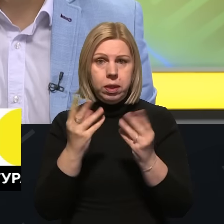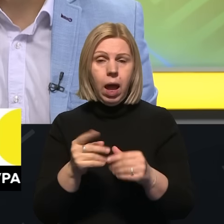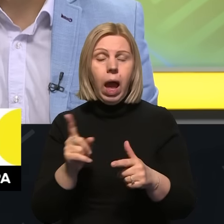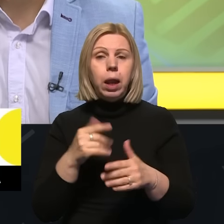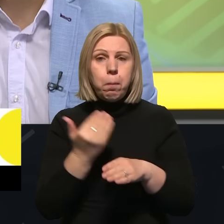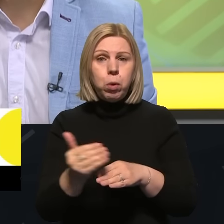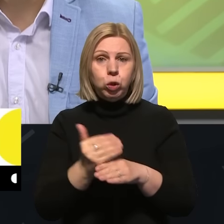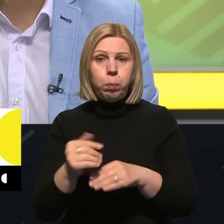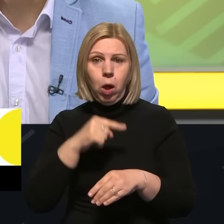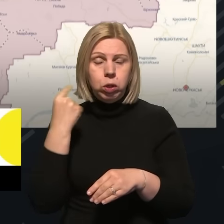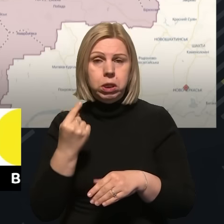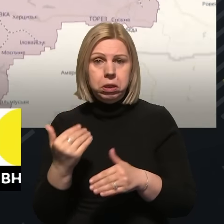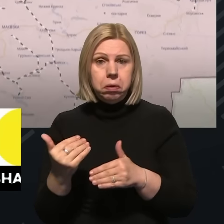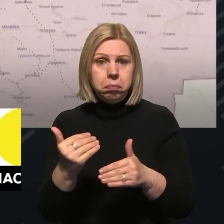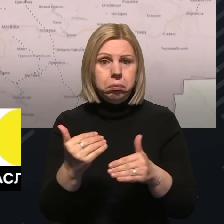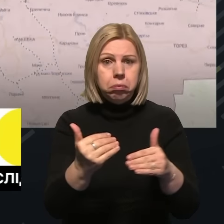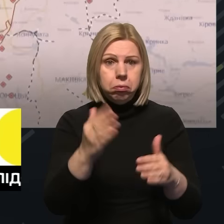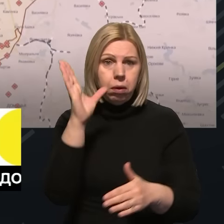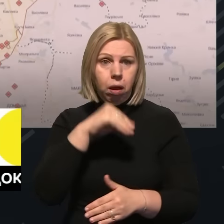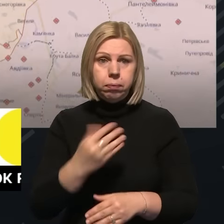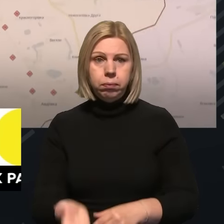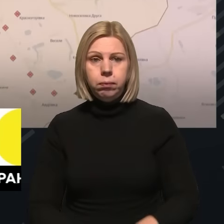поступово російські військові все-таки просуваються.